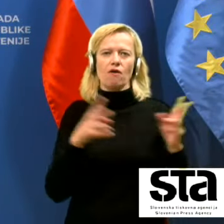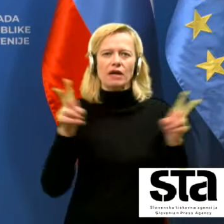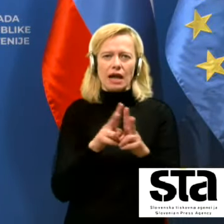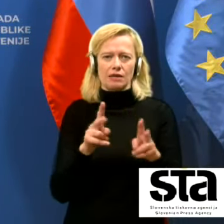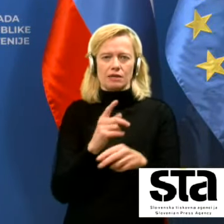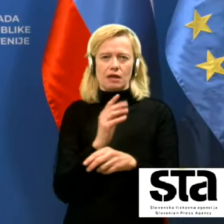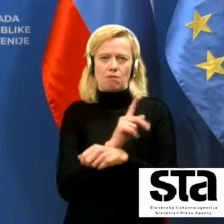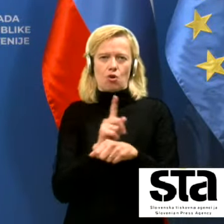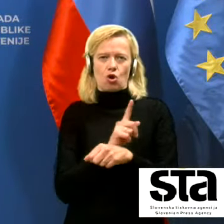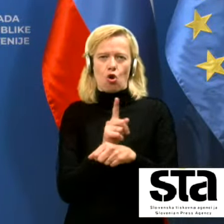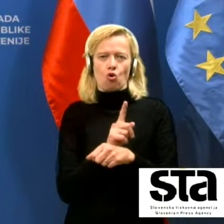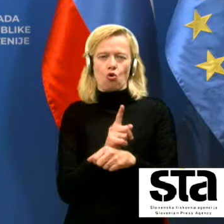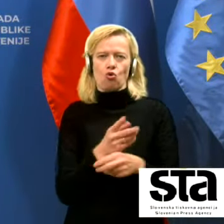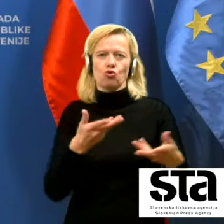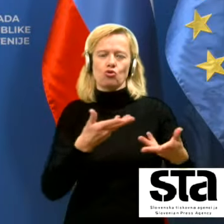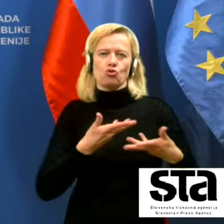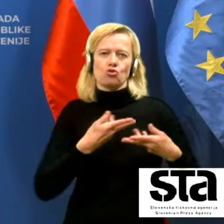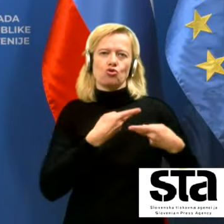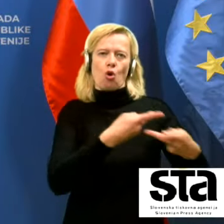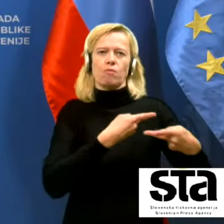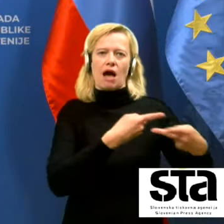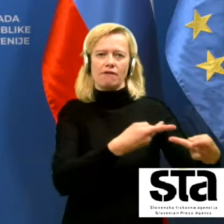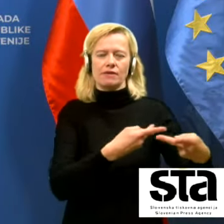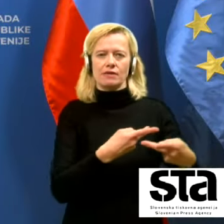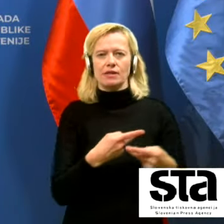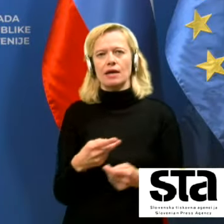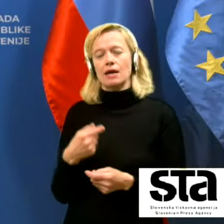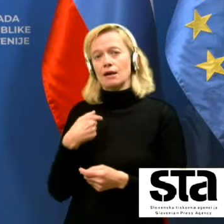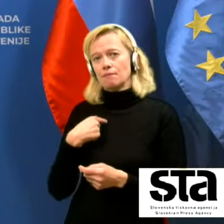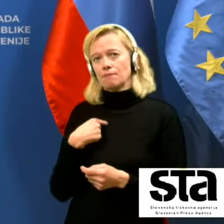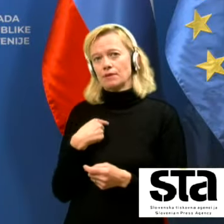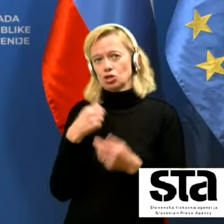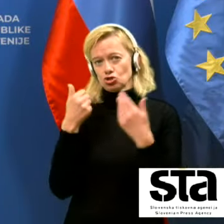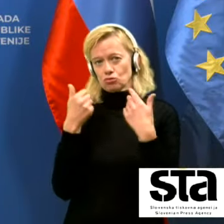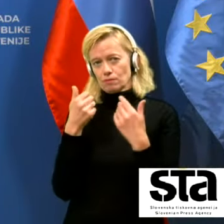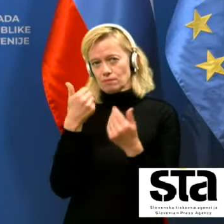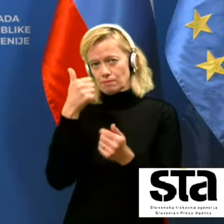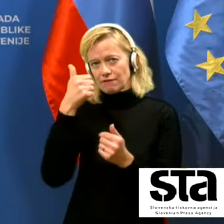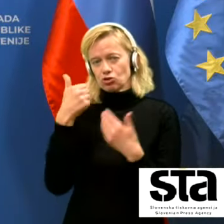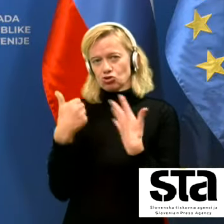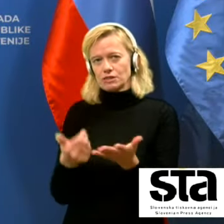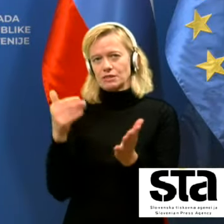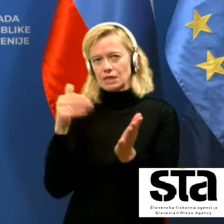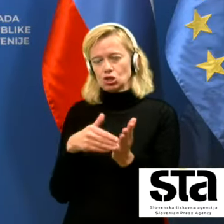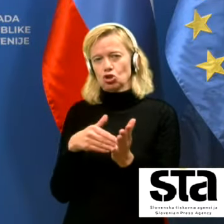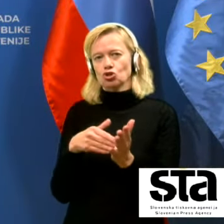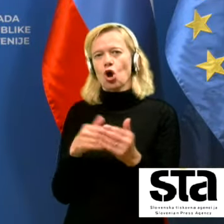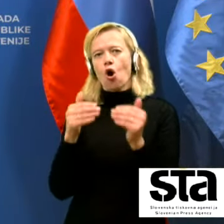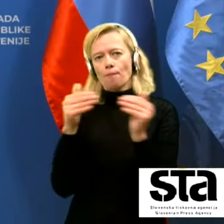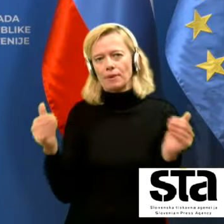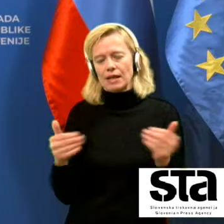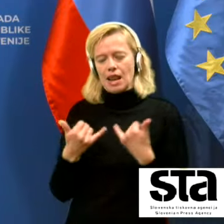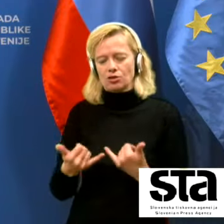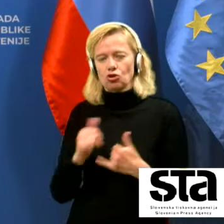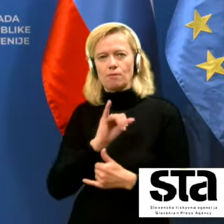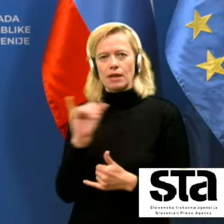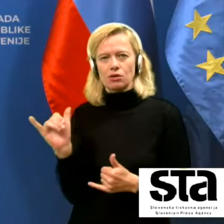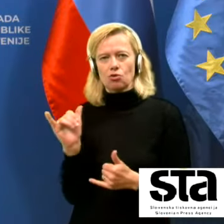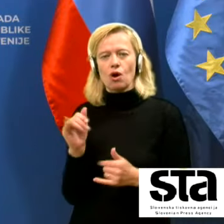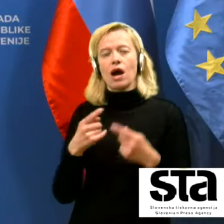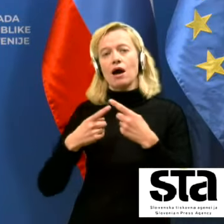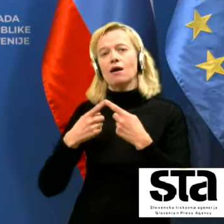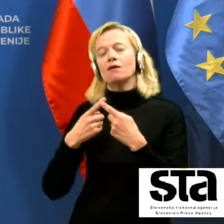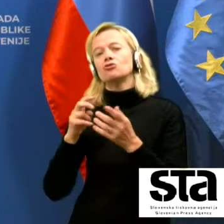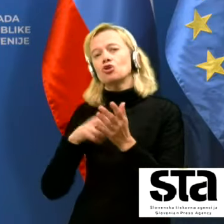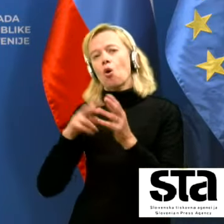in tu smo zato prvih 60 tisoč omejili na letošnje leto in seveda razliko potem na januar, tako